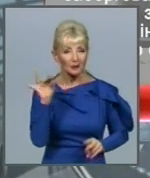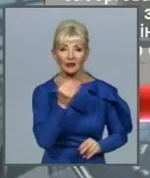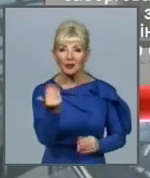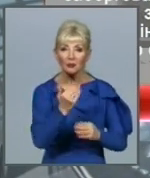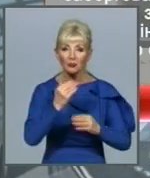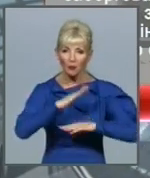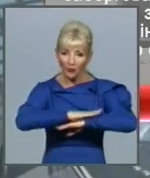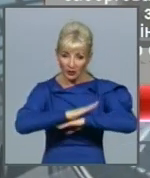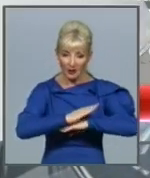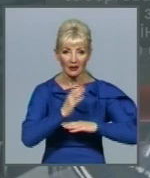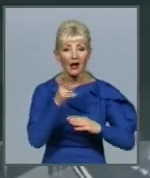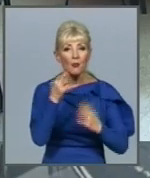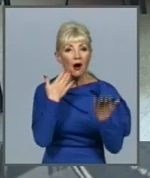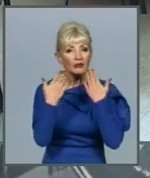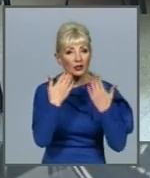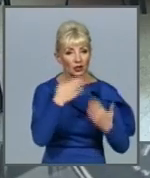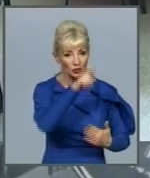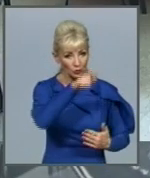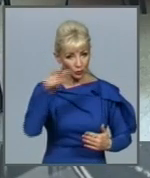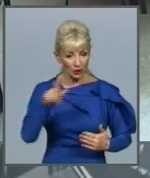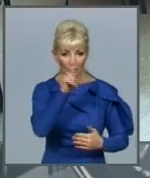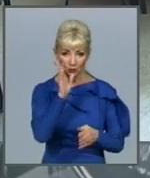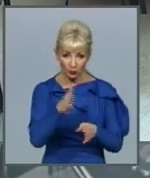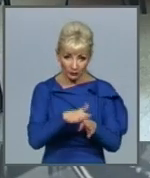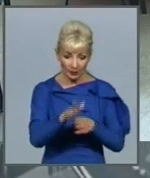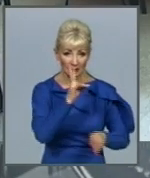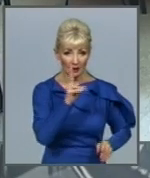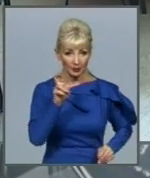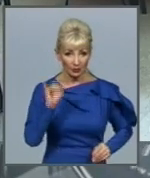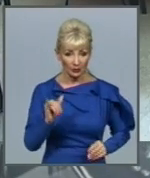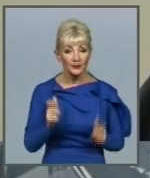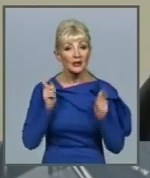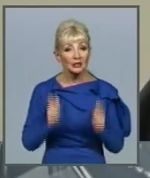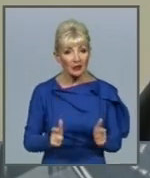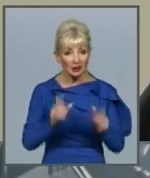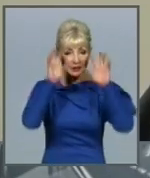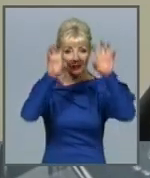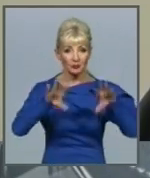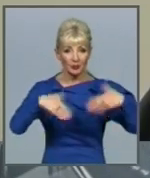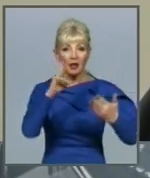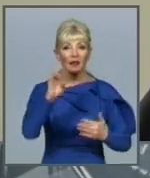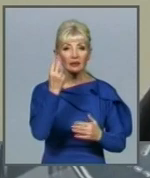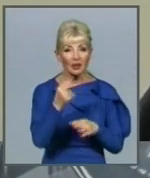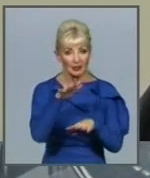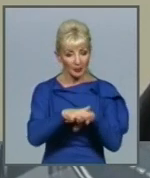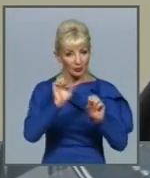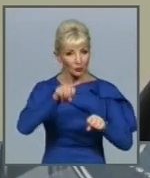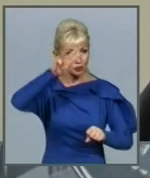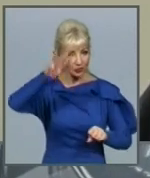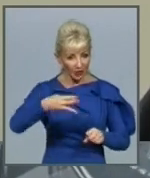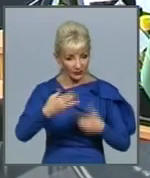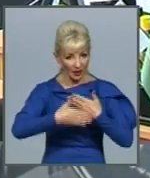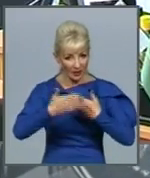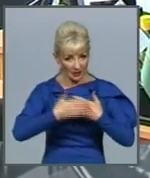здійснюватиметься НБУ. Згідно законопроекту, Нацбанк може накладати штрафні санкції чи виключати